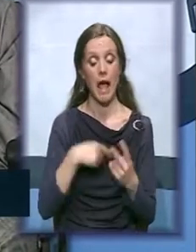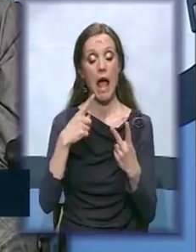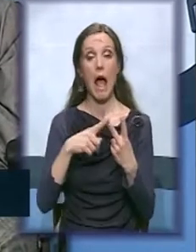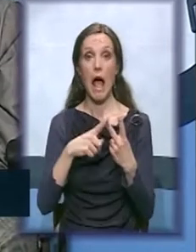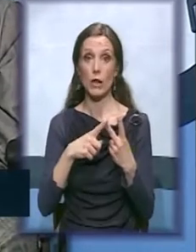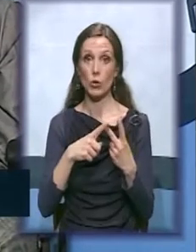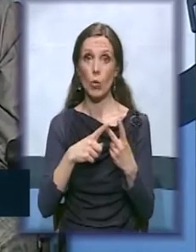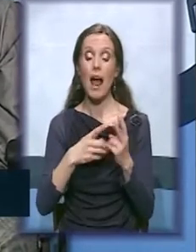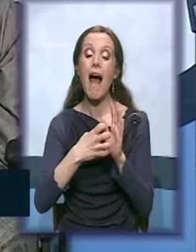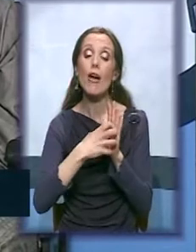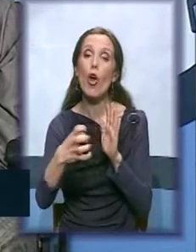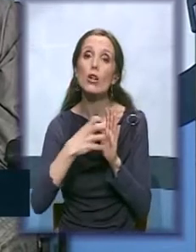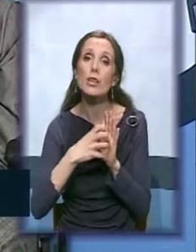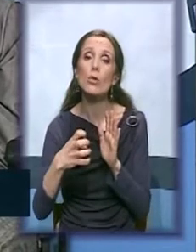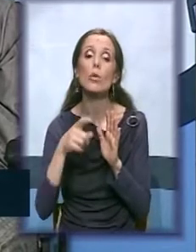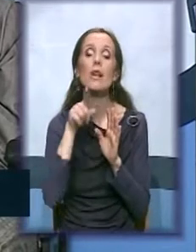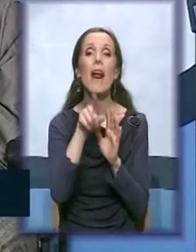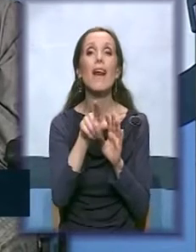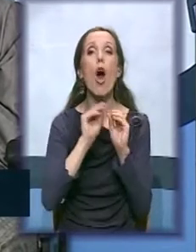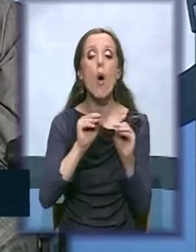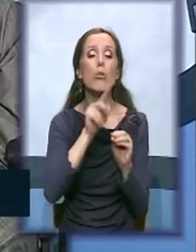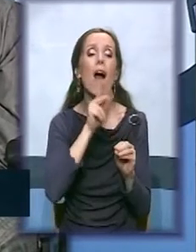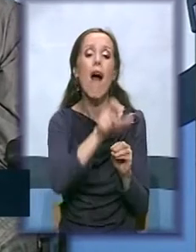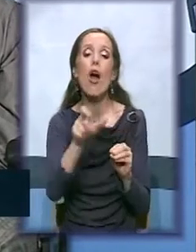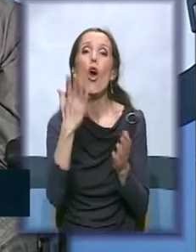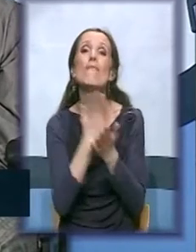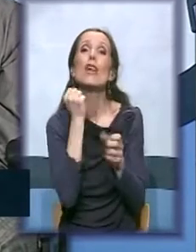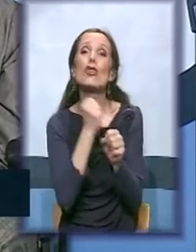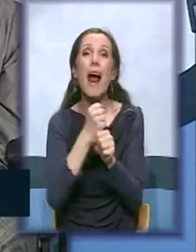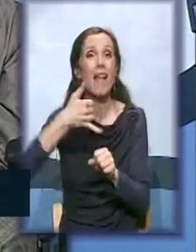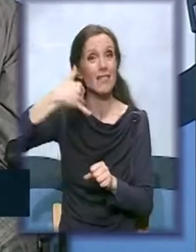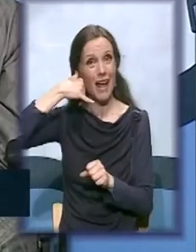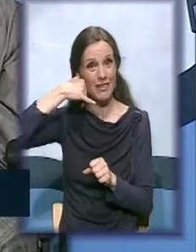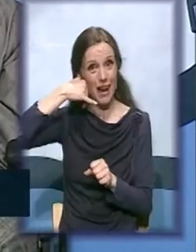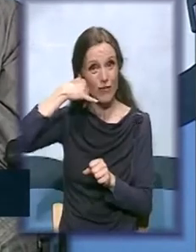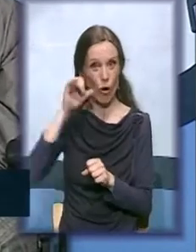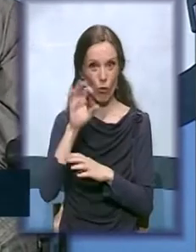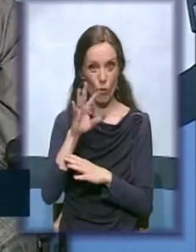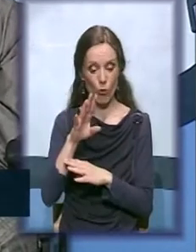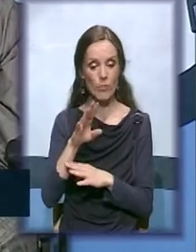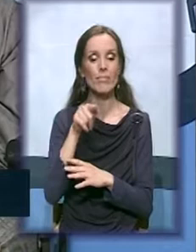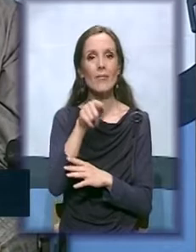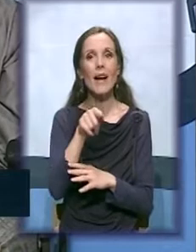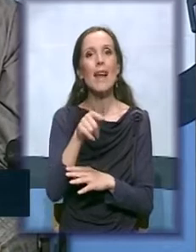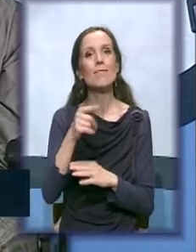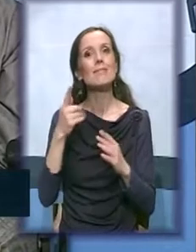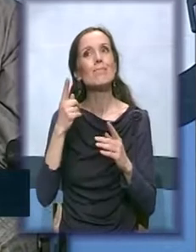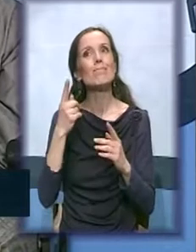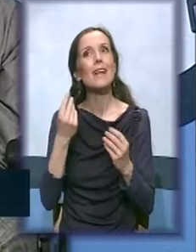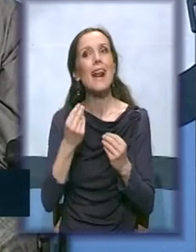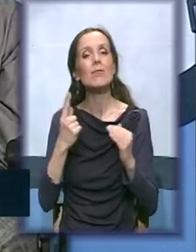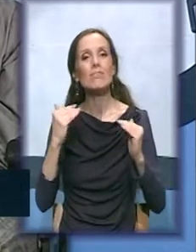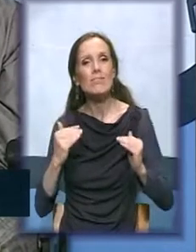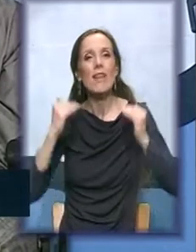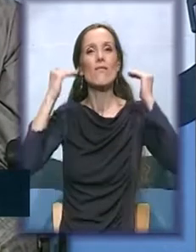postojećih konsultantkinja koje rade. To je jedan višri nivo koji u sebi se drži.